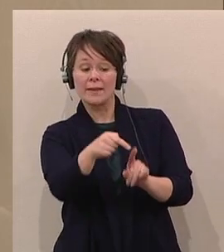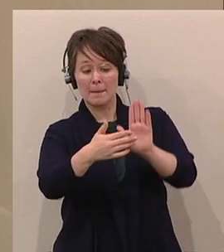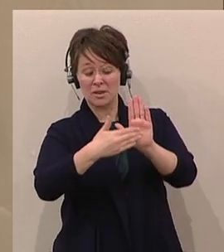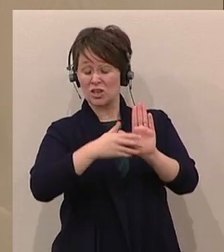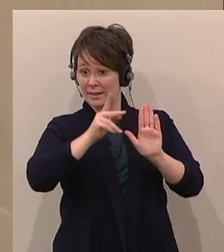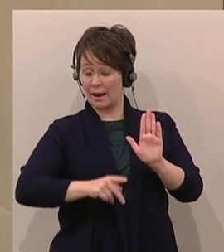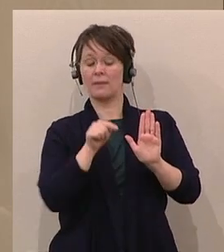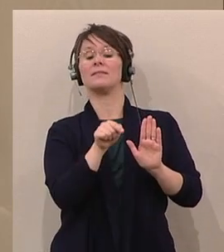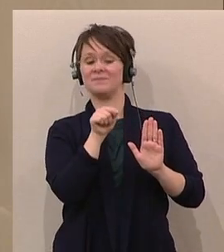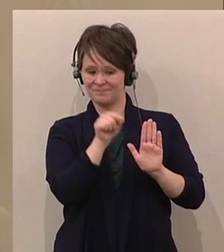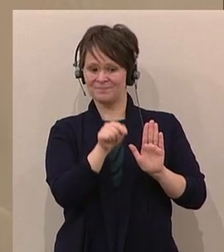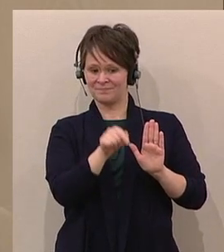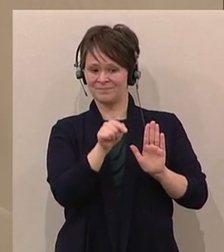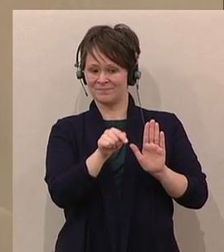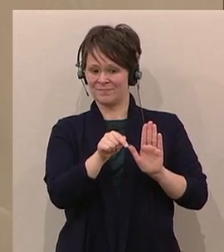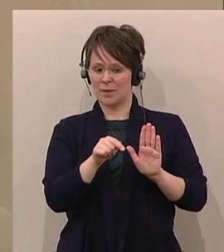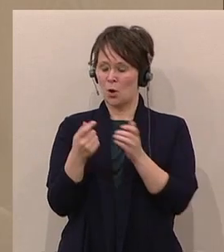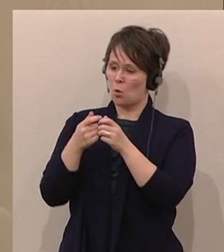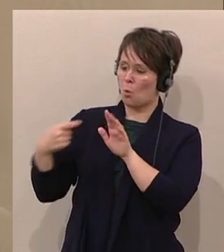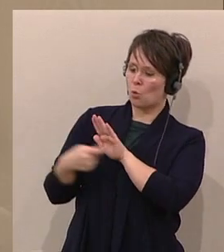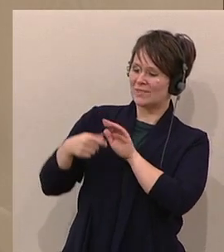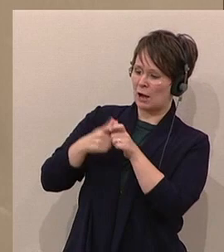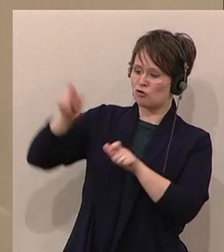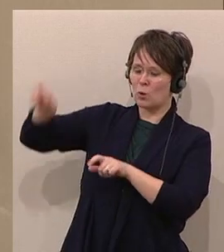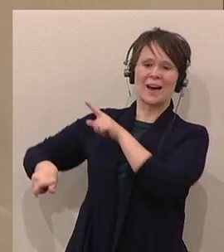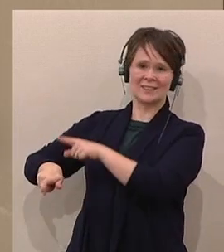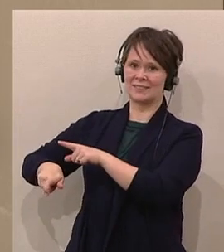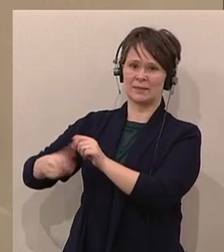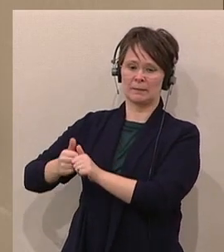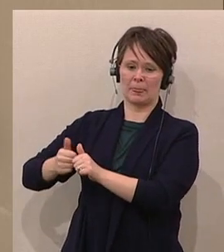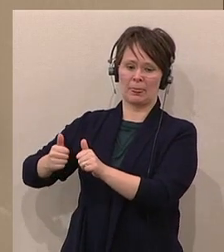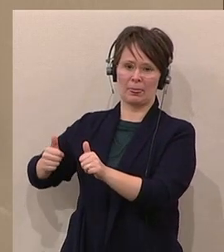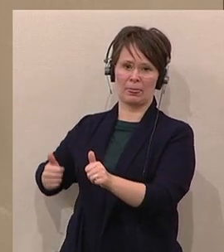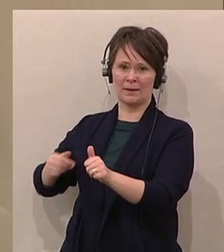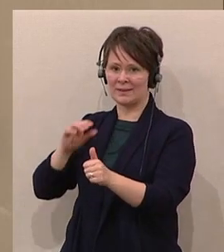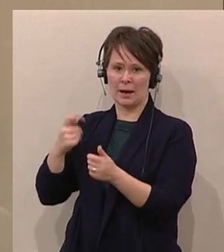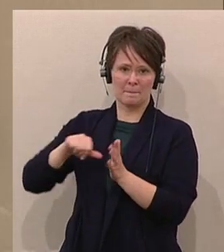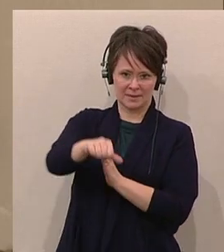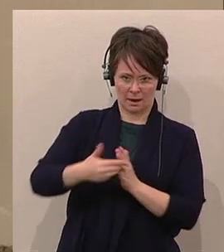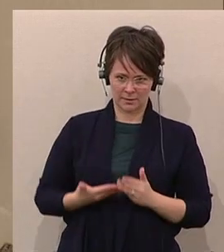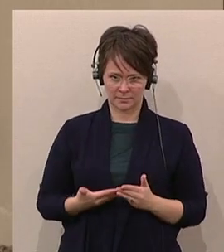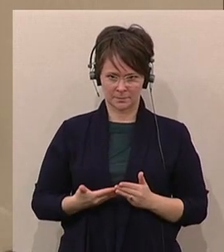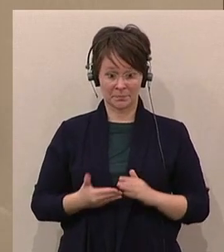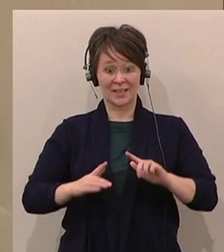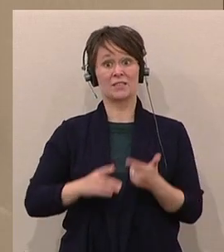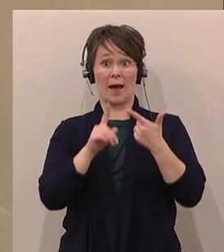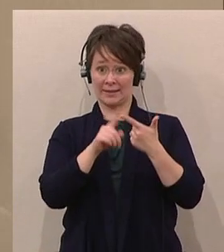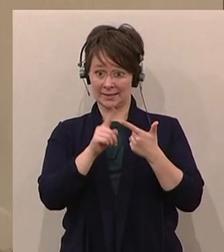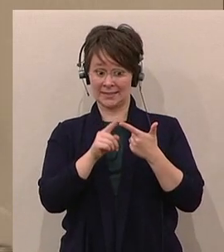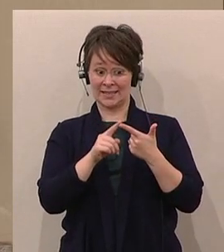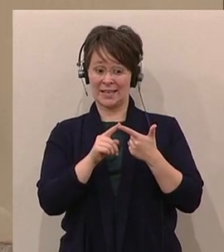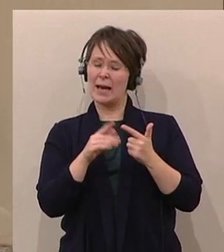Unterhaltsschuldner mit den Zahlungen in Verzug ist. Zweitens. Die näheren Bestimmungen über die Höhe